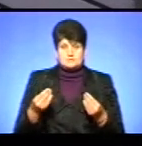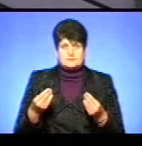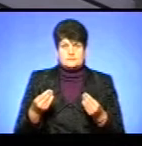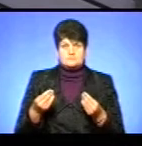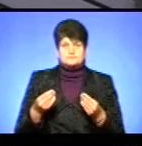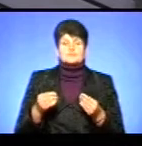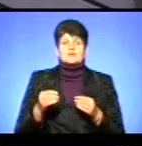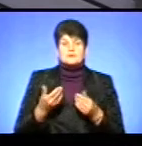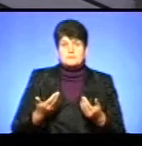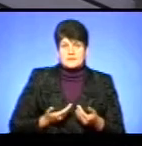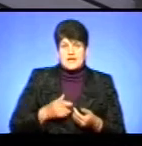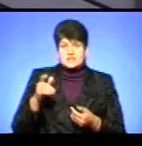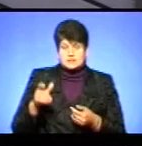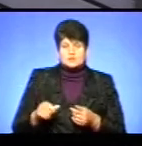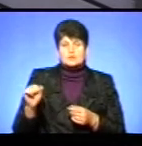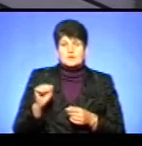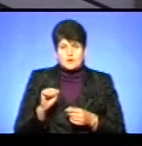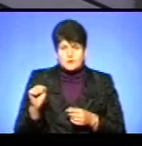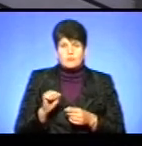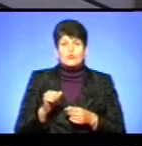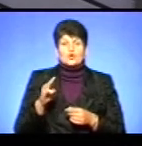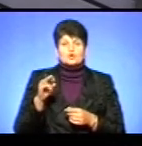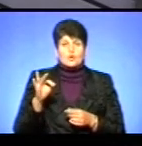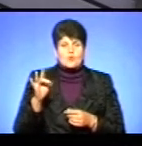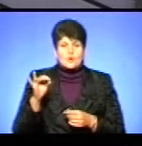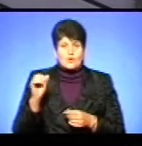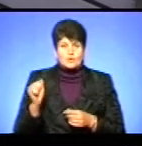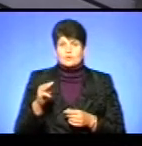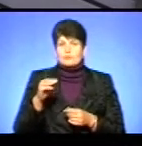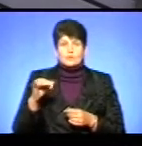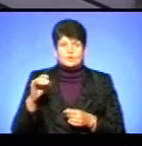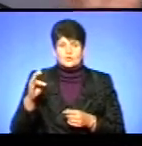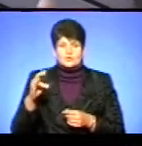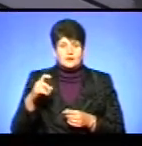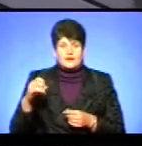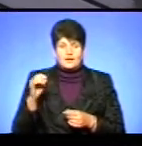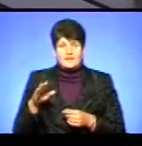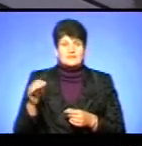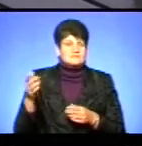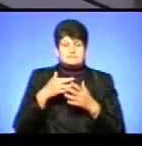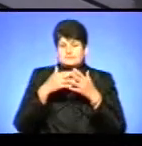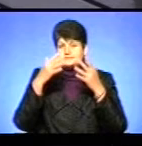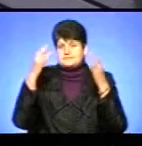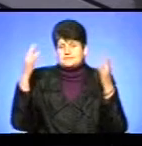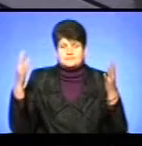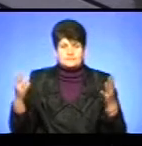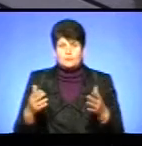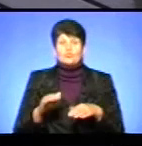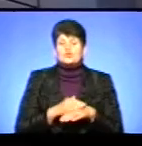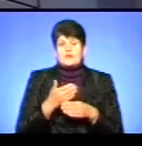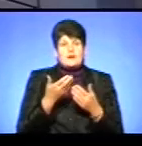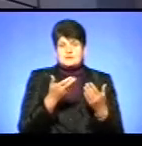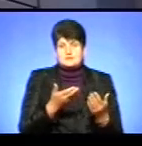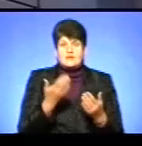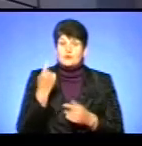Теребовлі, Теребовлі, Торонто, Мюнхіна, Лондона, іншого міста. Будь ласка.